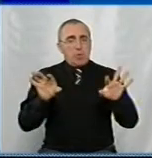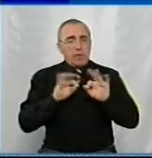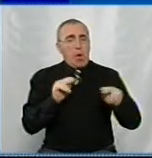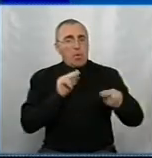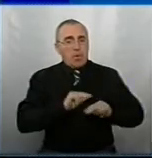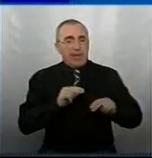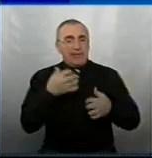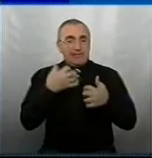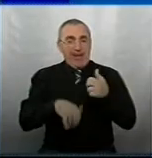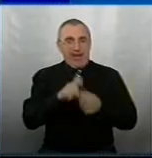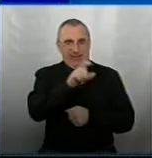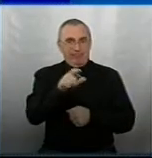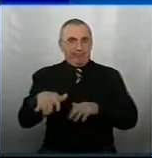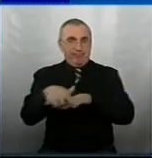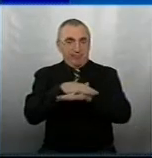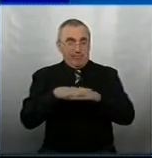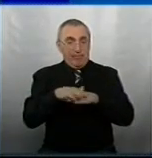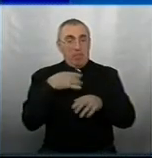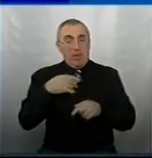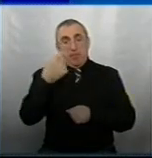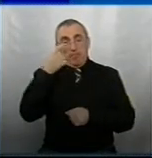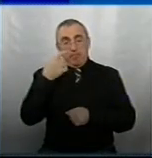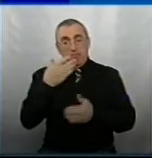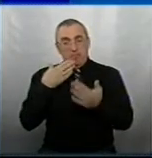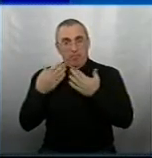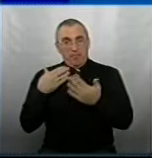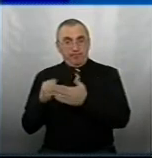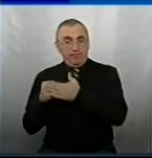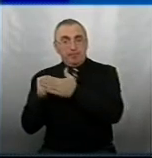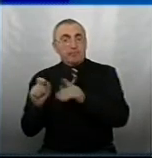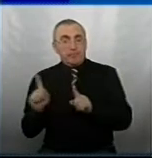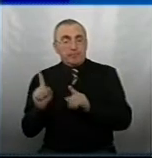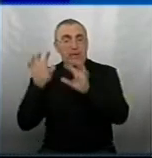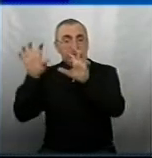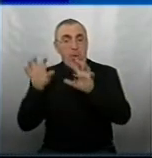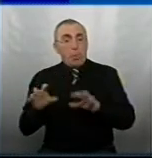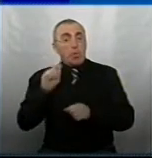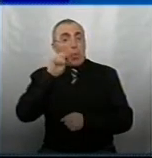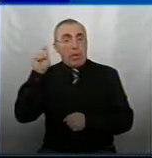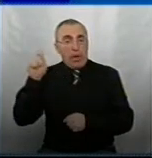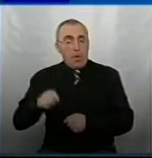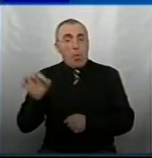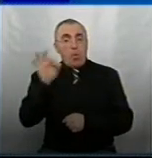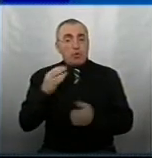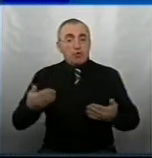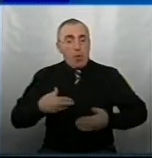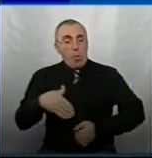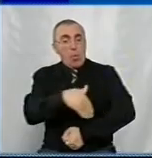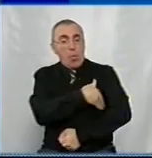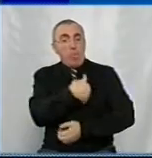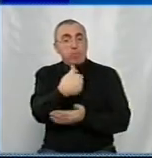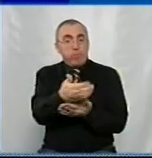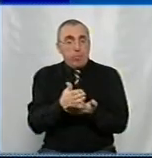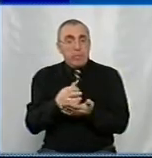робота серед цих мешканців. І ми посилаємося на закон України про житлово-комунальні